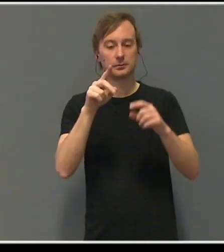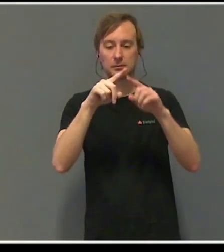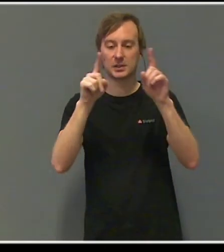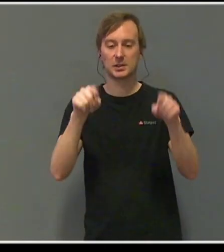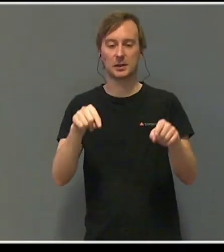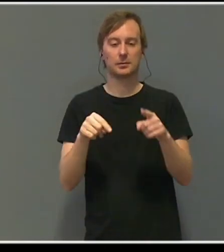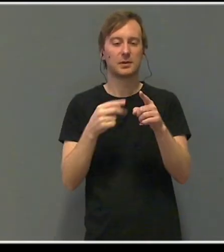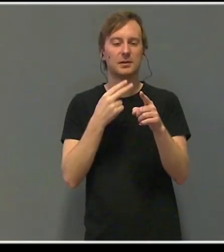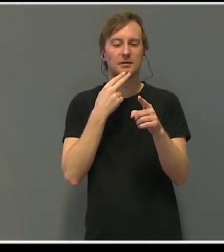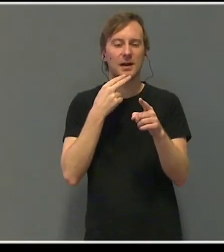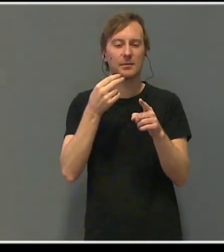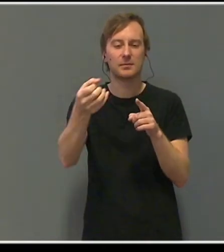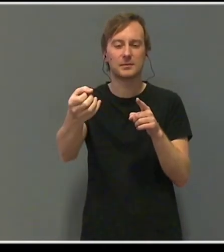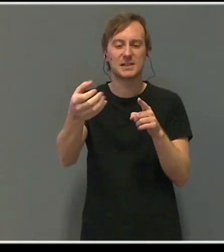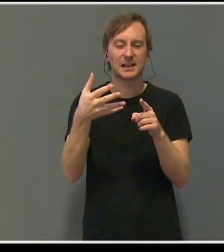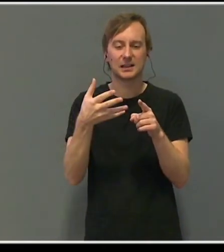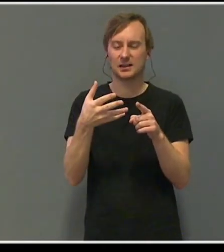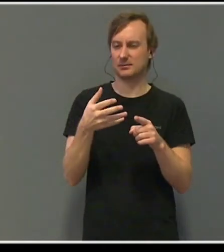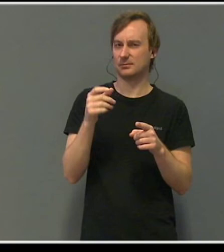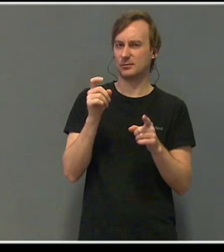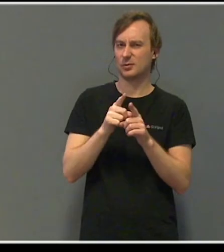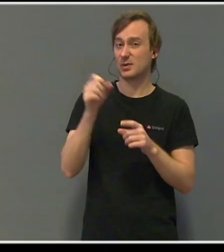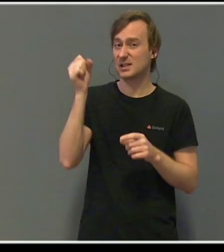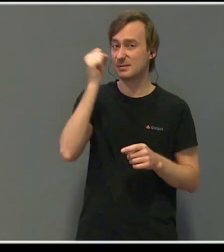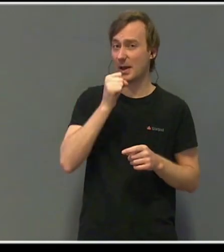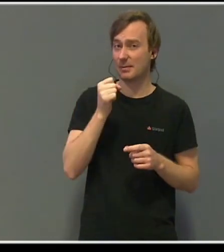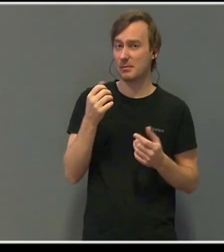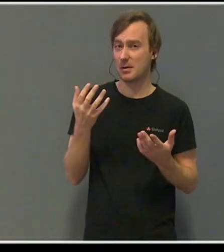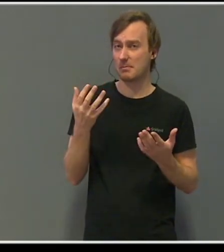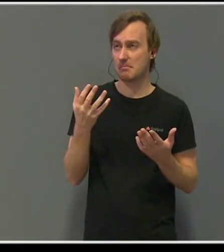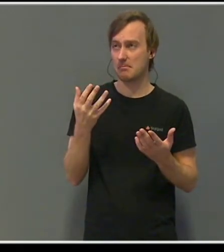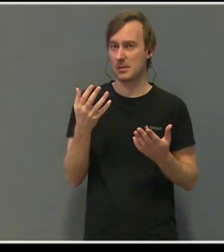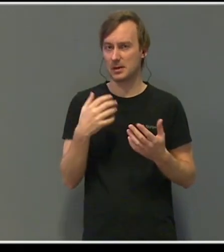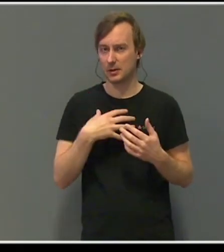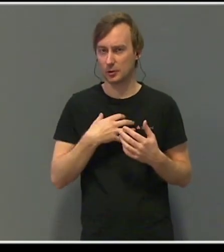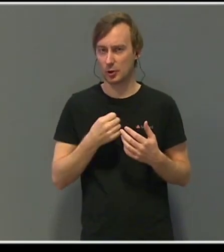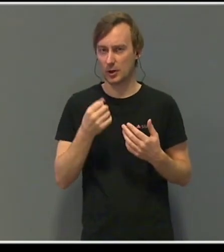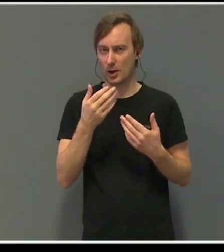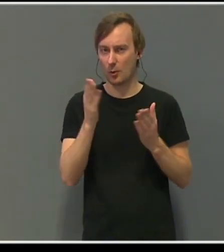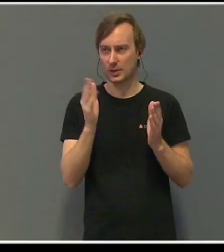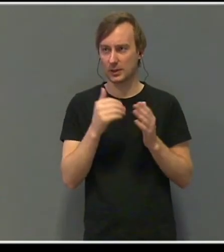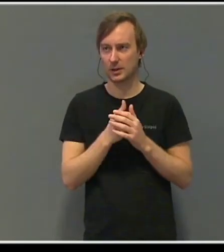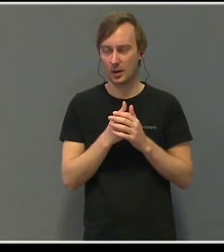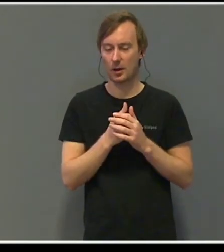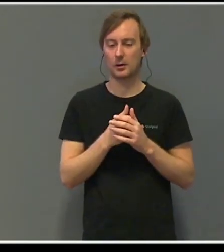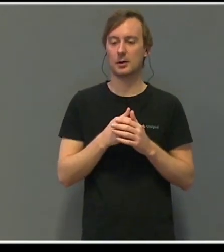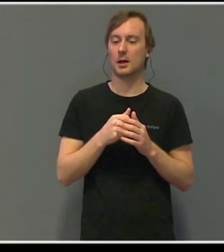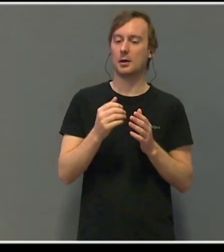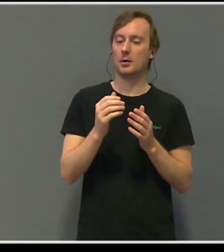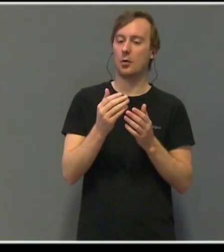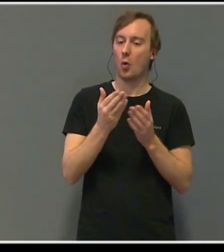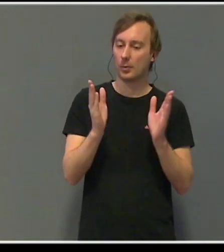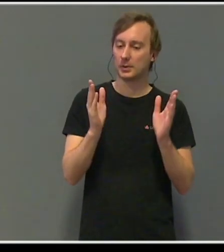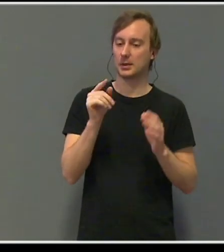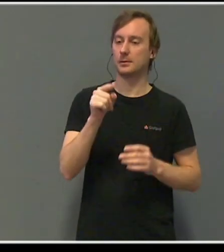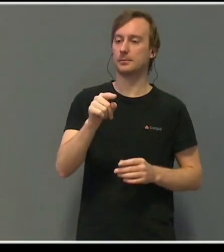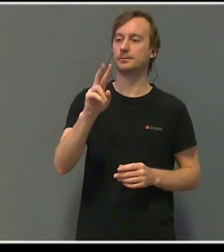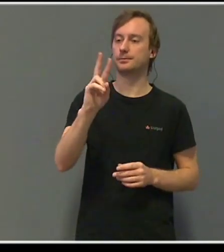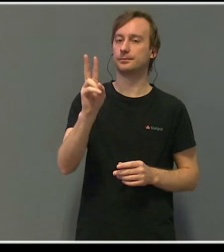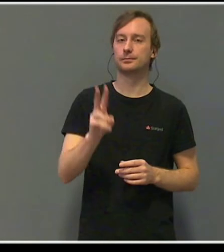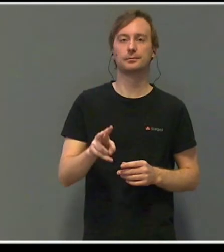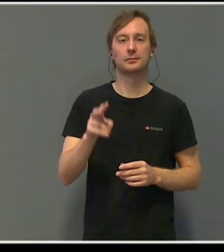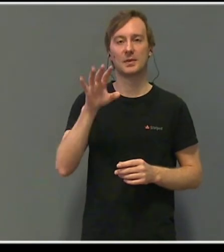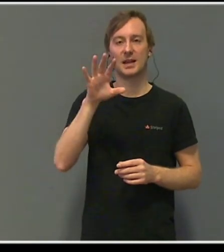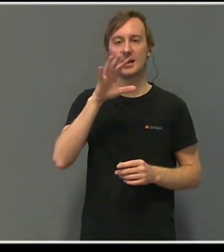ikke avsender. Var det spam? Skulle jeg åpne e-posten? Jeg gjorde det. Og jeg begynte å lese. Hei!